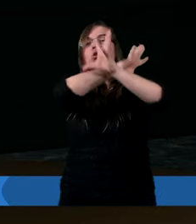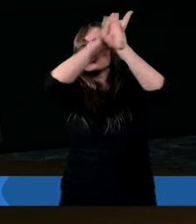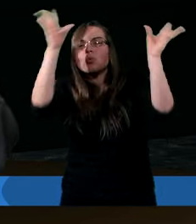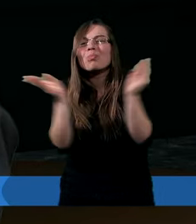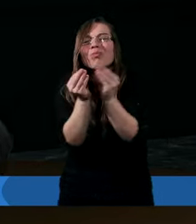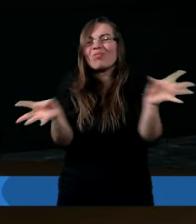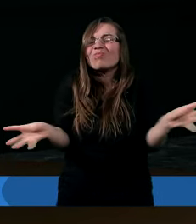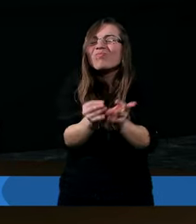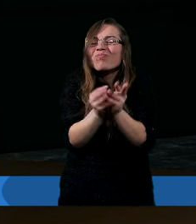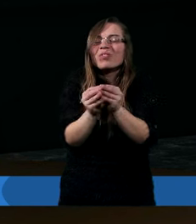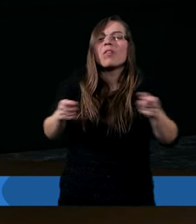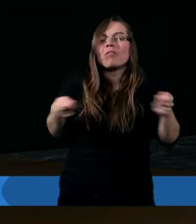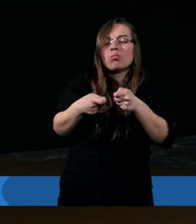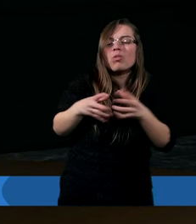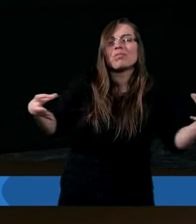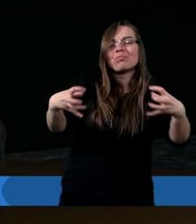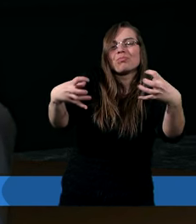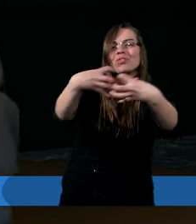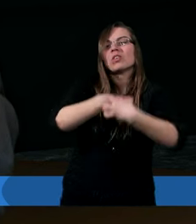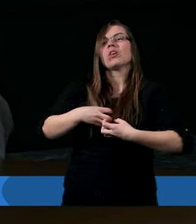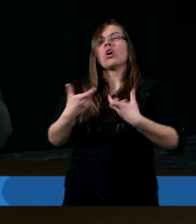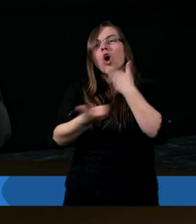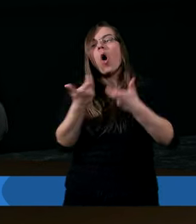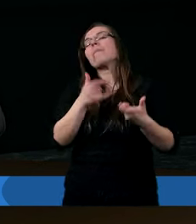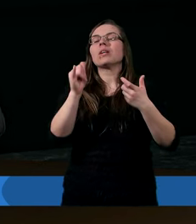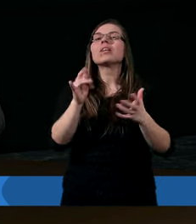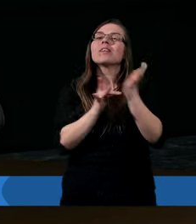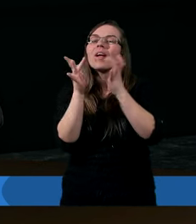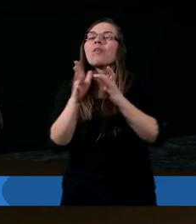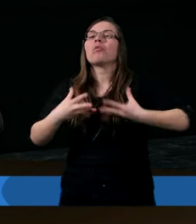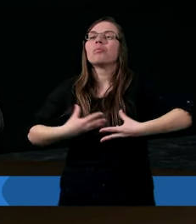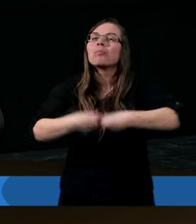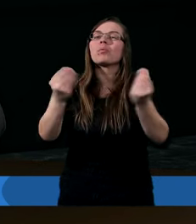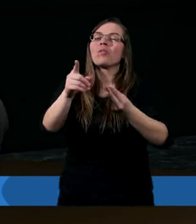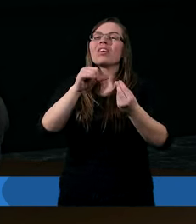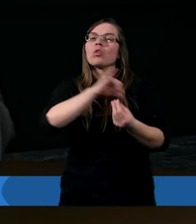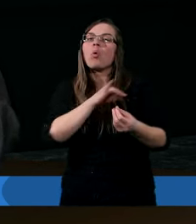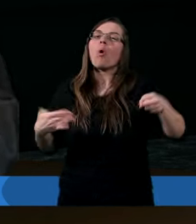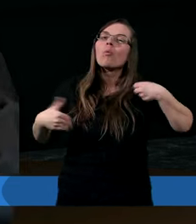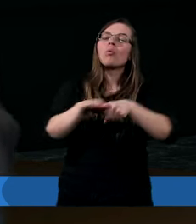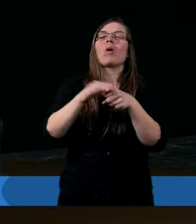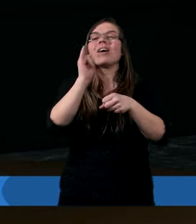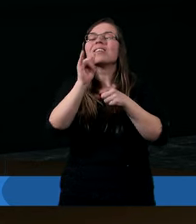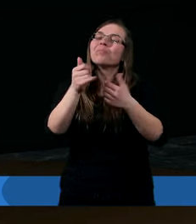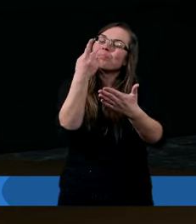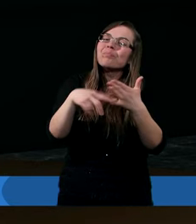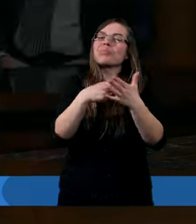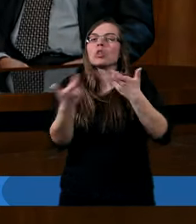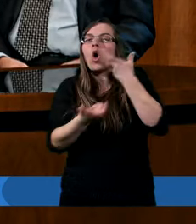zło, które pojawiło się na świecie i Jezus Chrystus przyszedł, aby to wszystko usunąć.